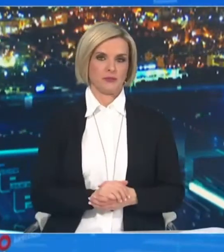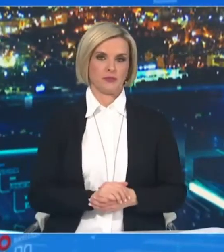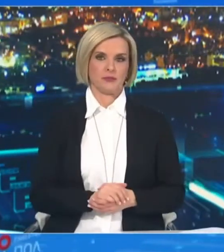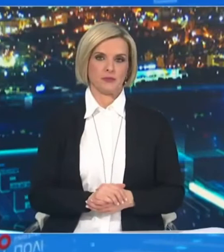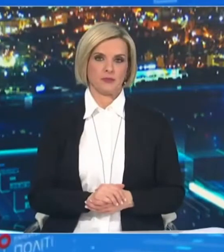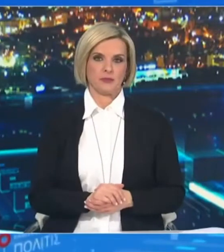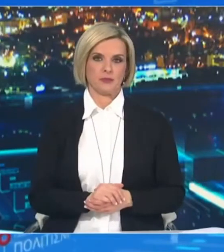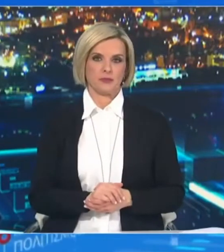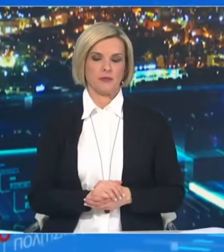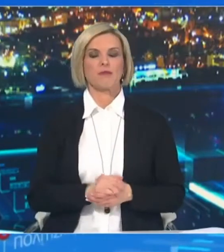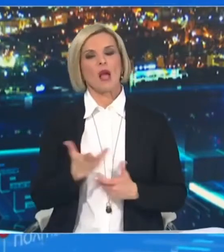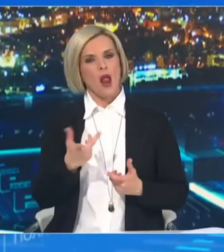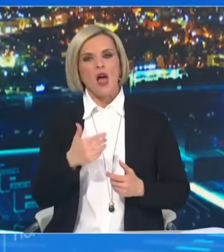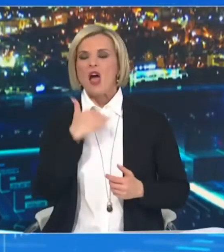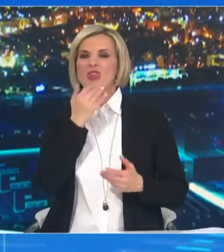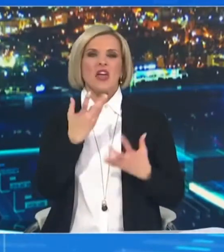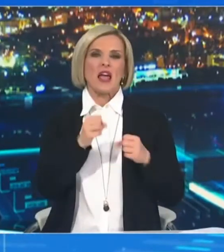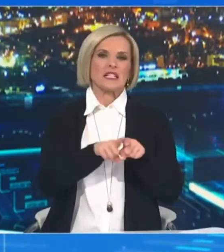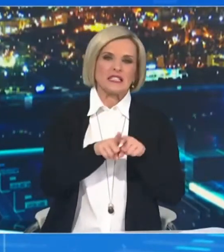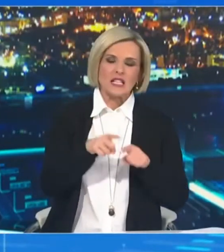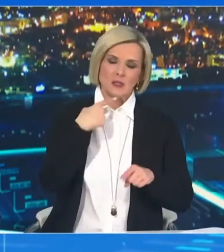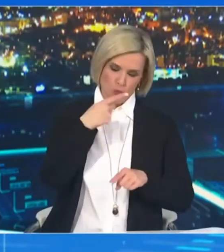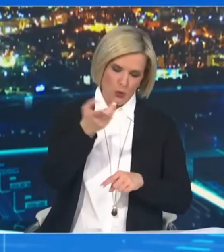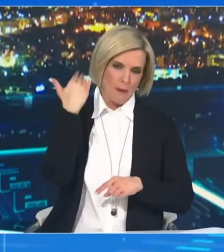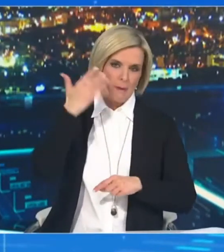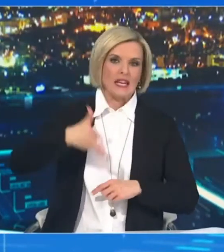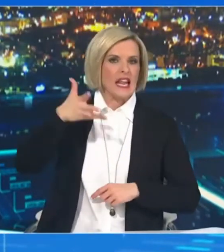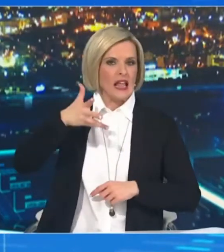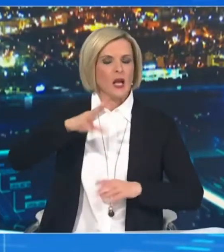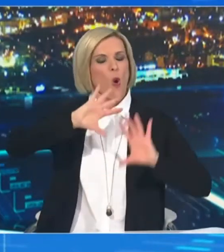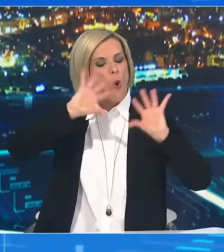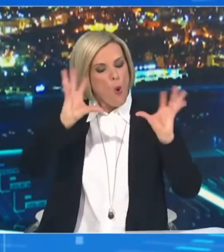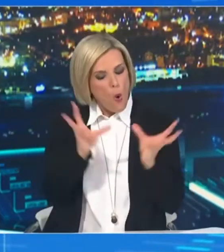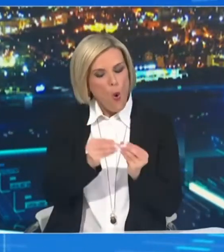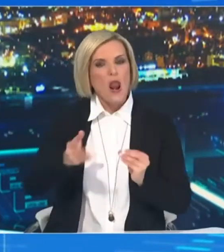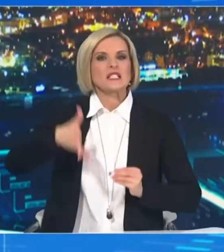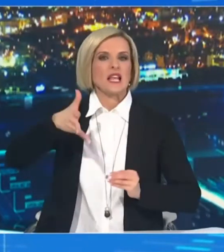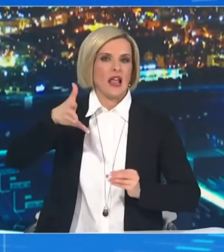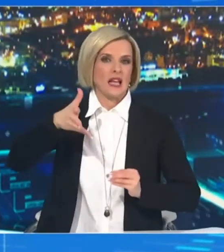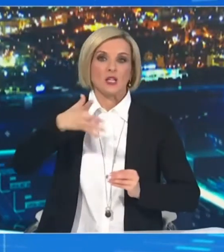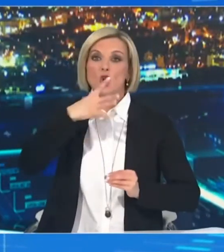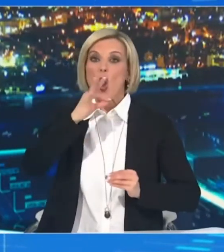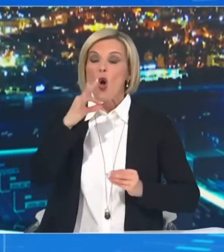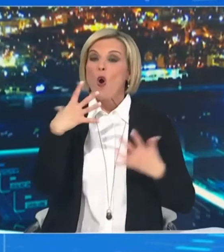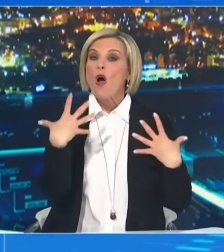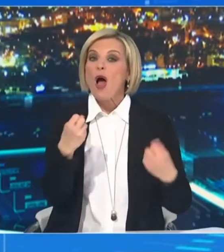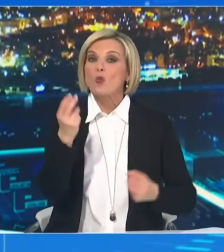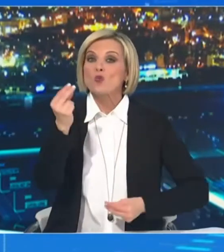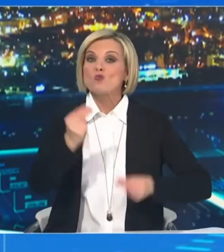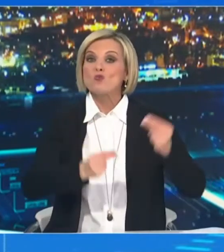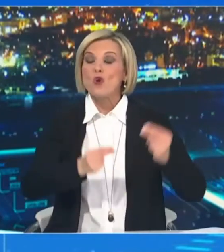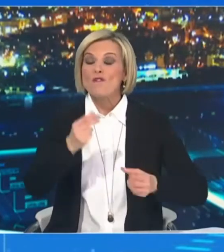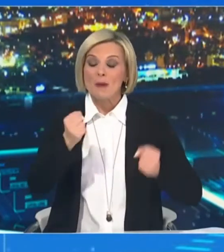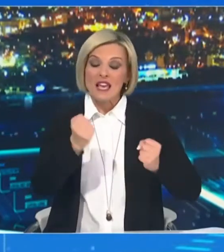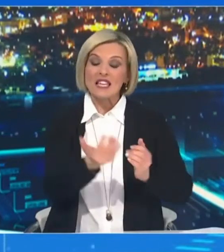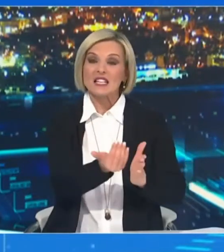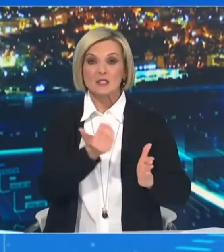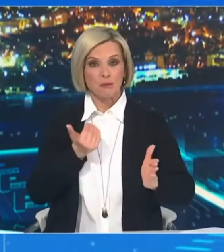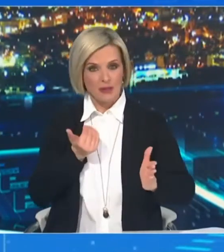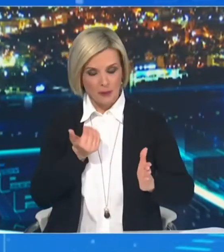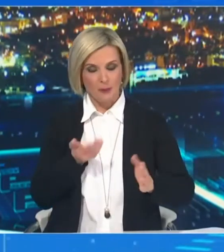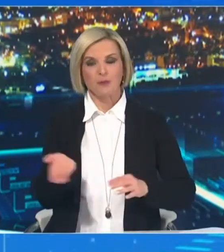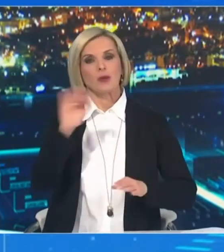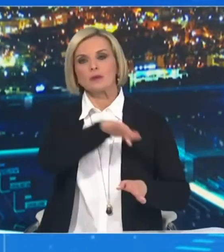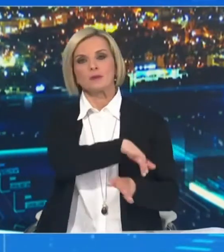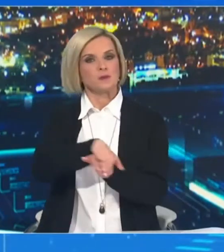μία ηλικία στην άλλη αυτών των νοσημάτων. Τα πρώτα είναι τα χρόνια καρδιολογικά